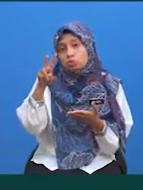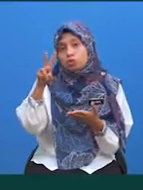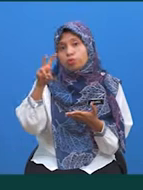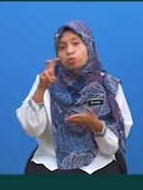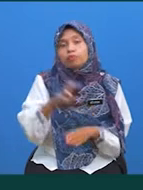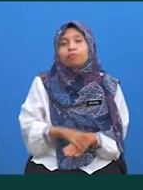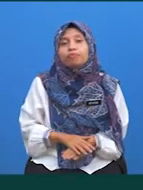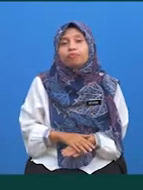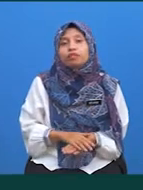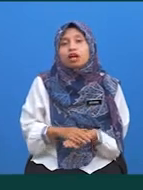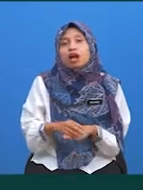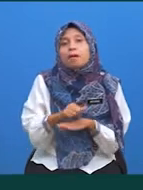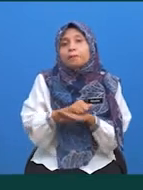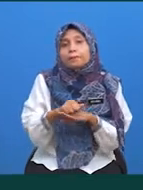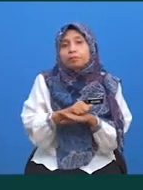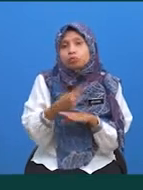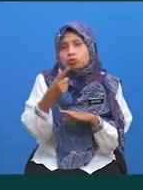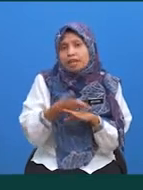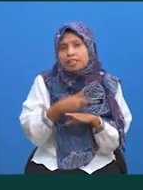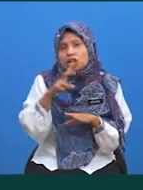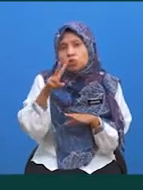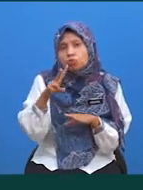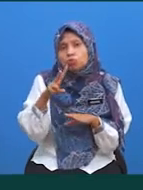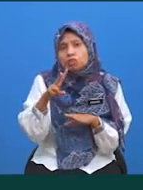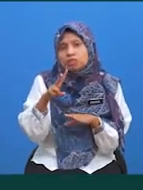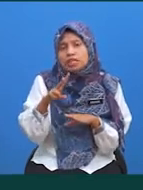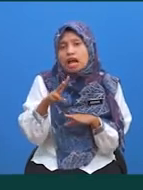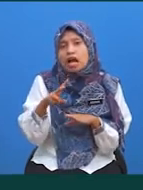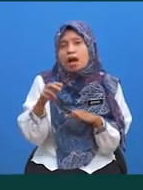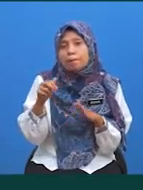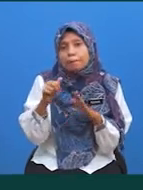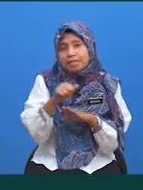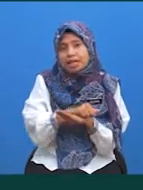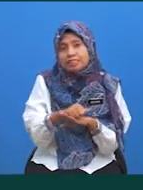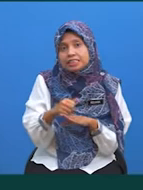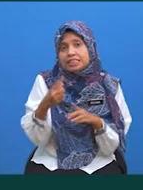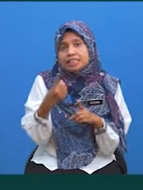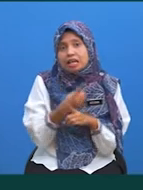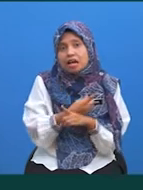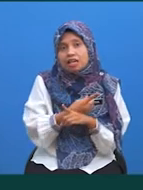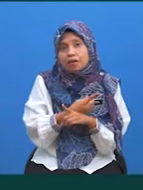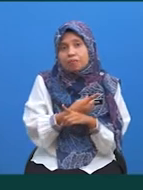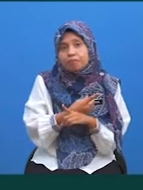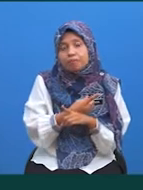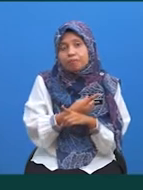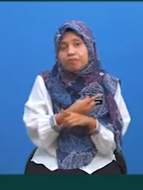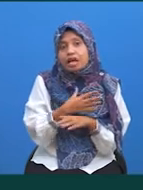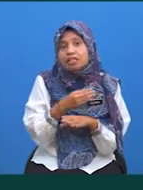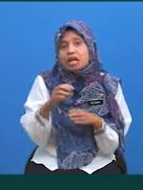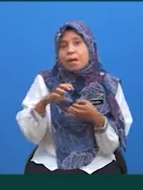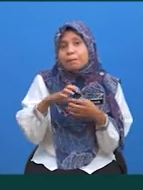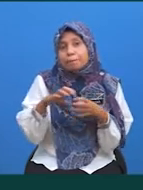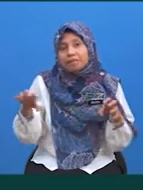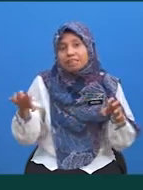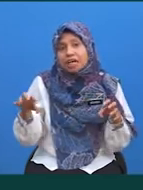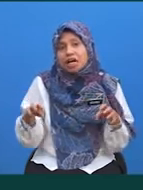Bagi latihan 2D, aplikasi darah dan pecah Jawapannya